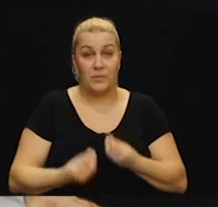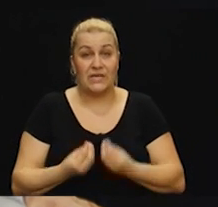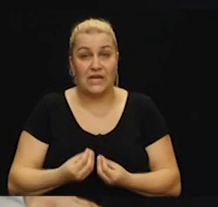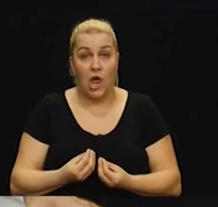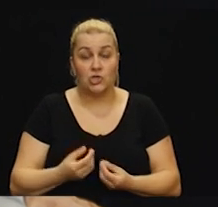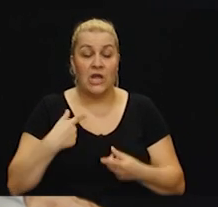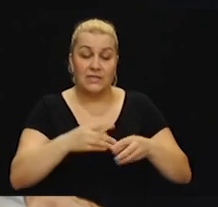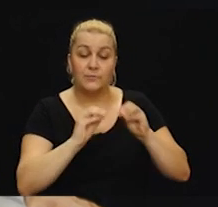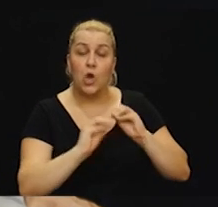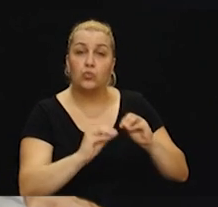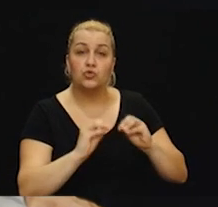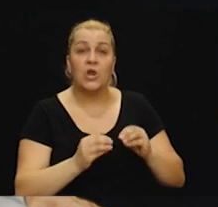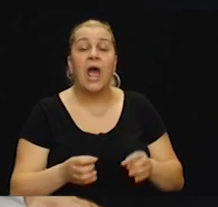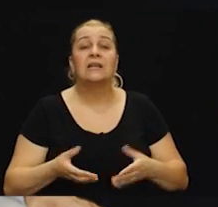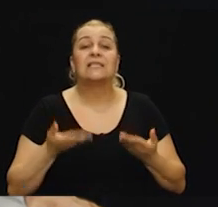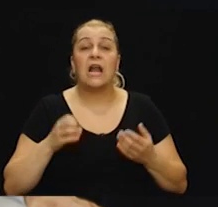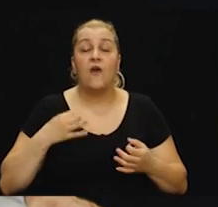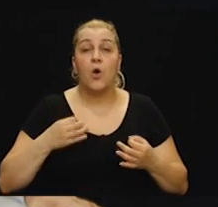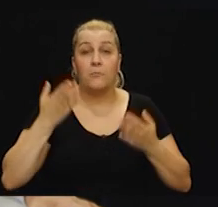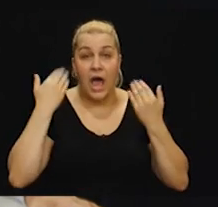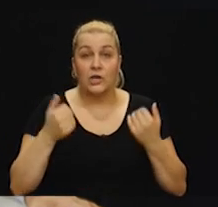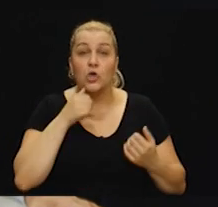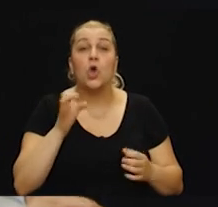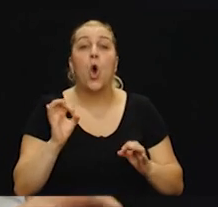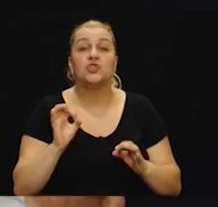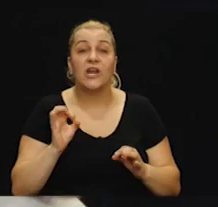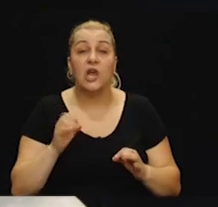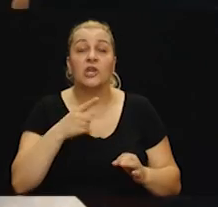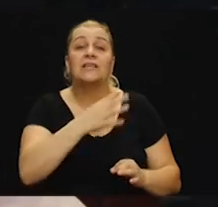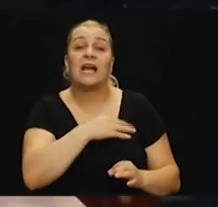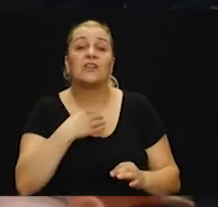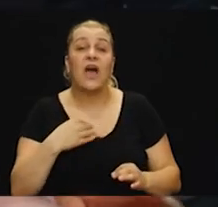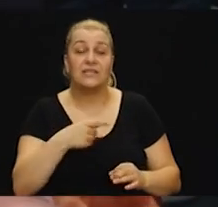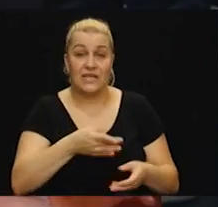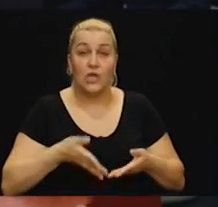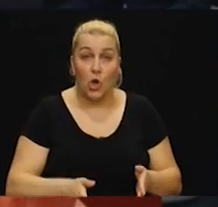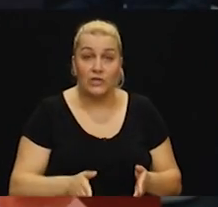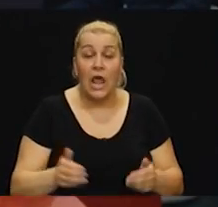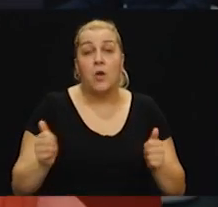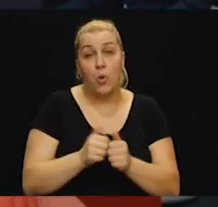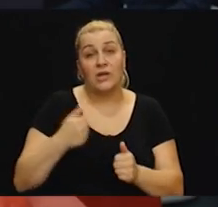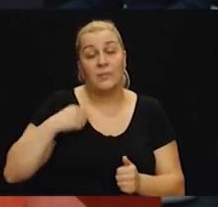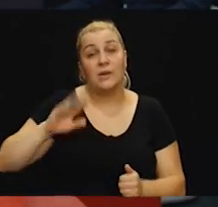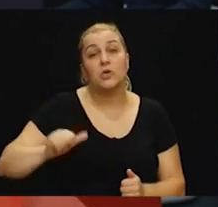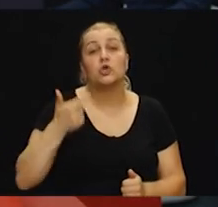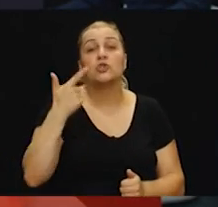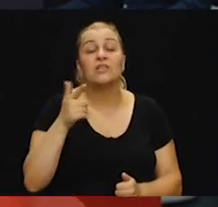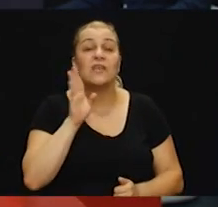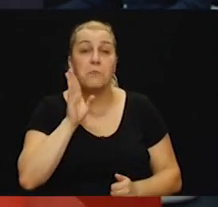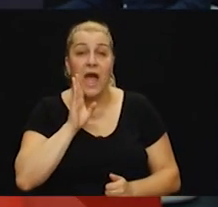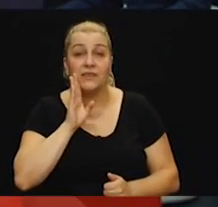Učila sam te zdravo Mariji i oče našu i da hrvatsica te rodila. I da pored mene imaš još dvije mati.